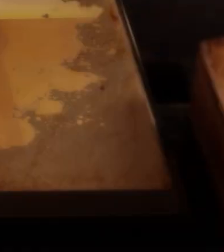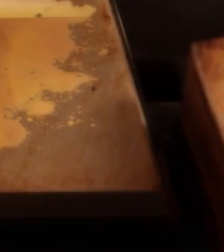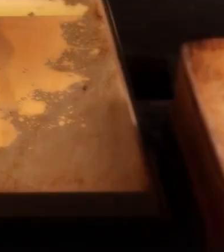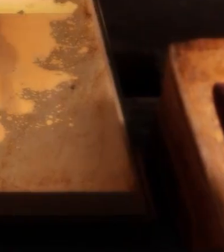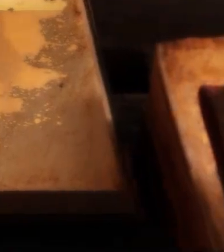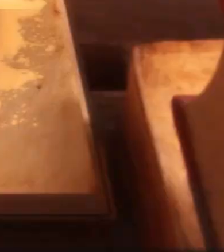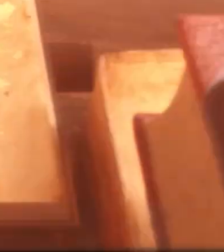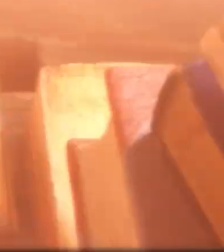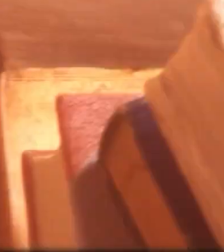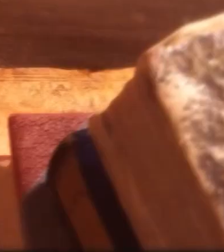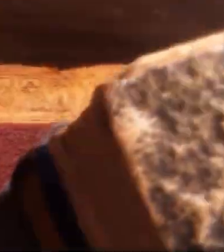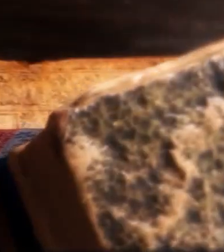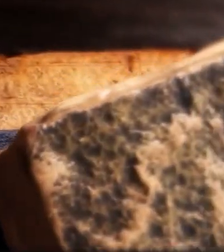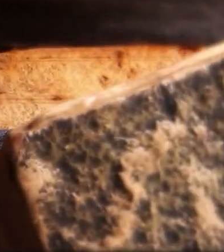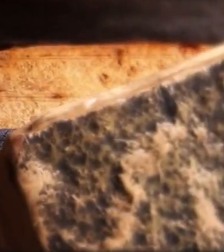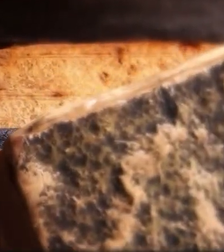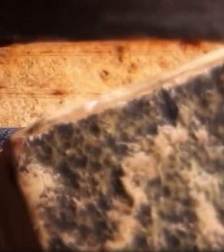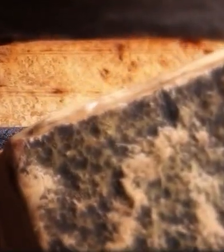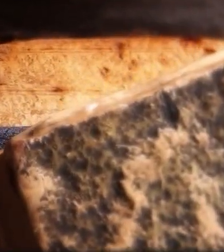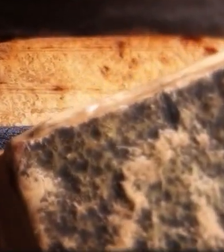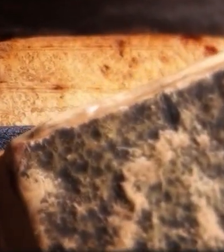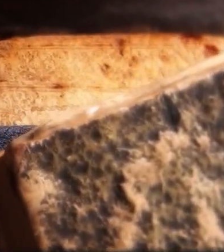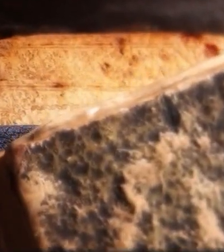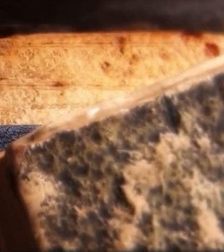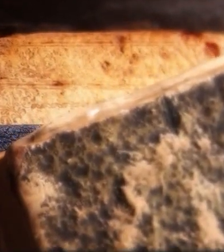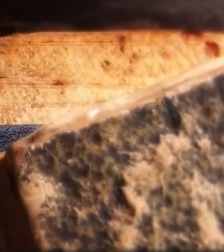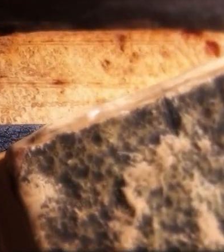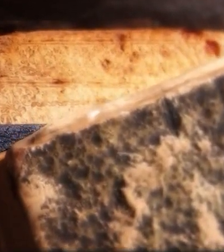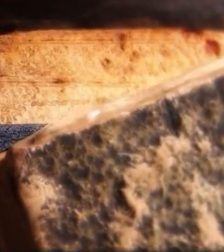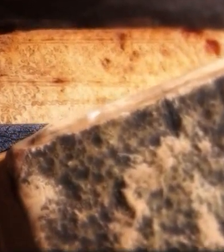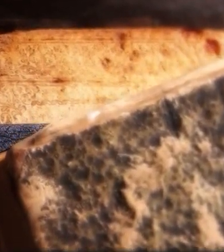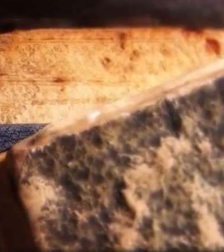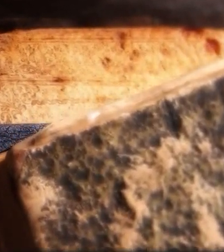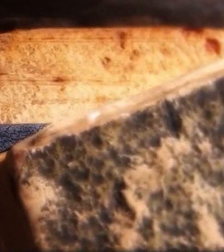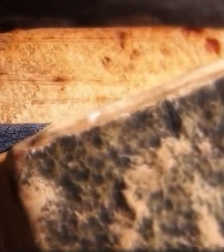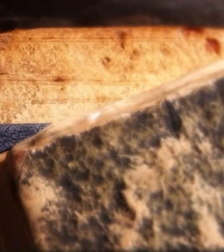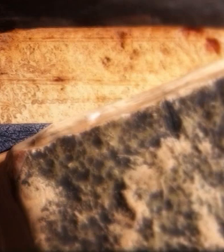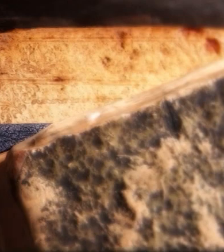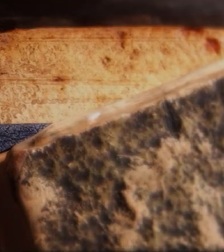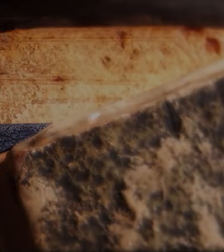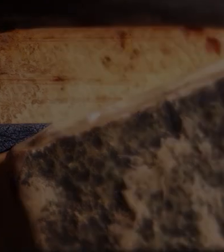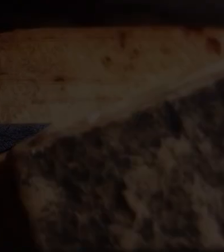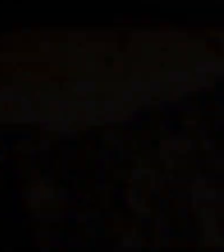Să vă mulțumim pentru vizionare.